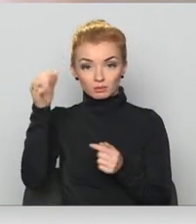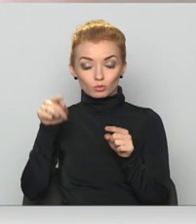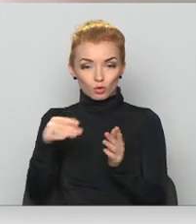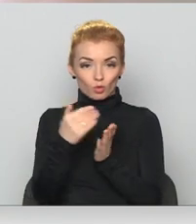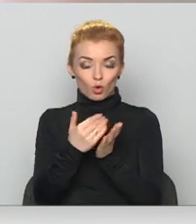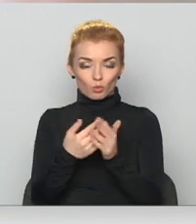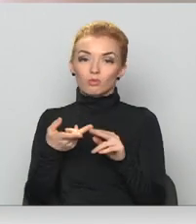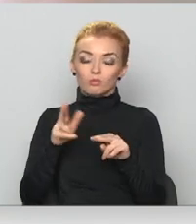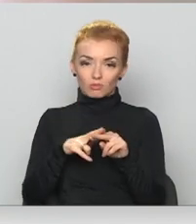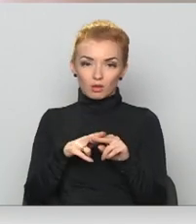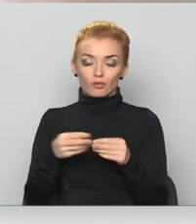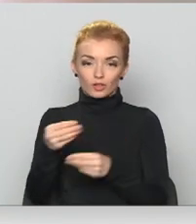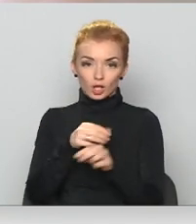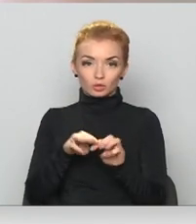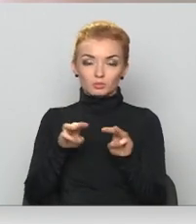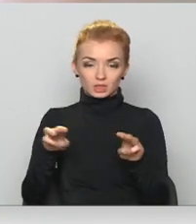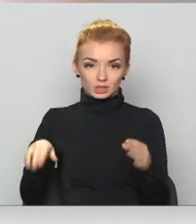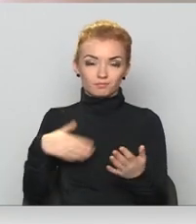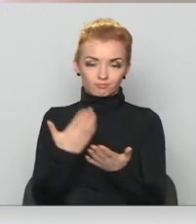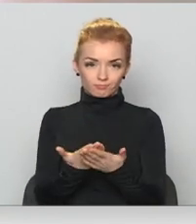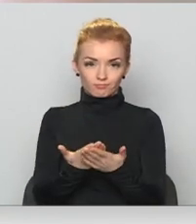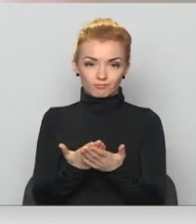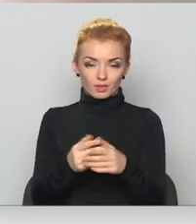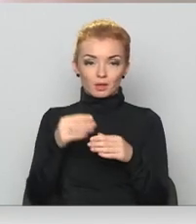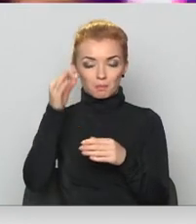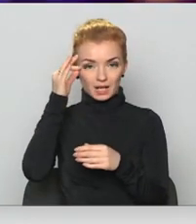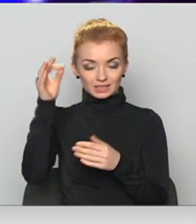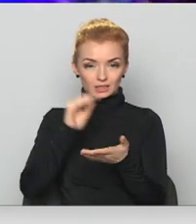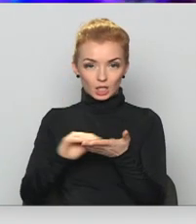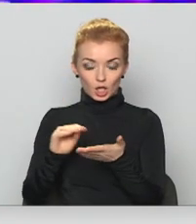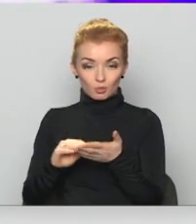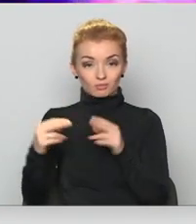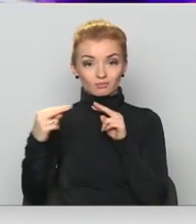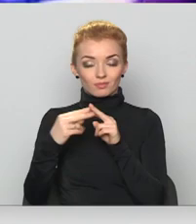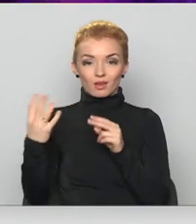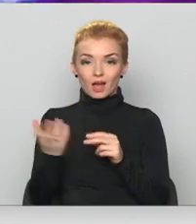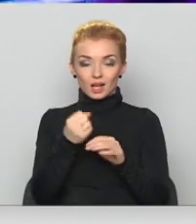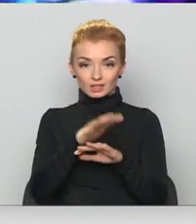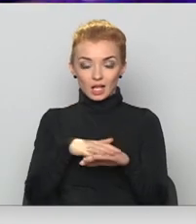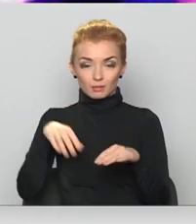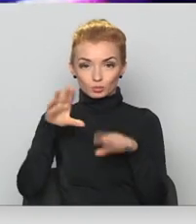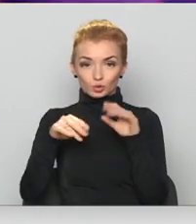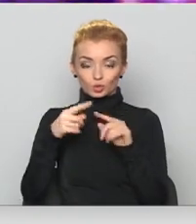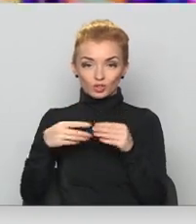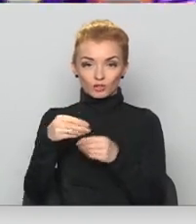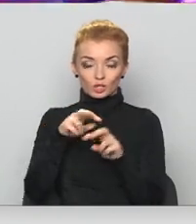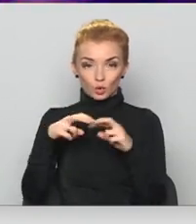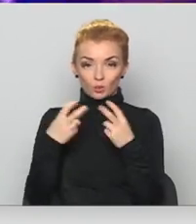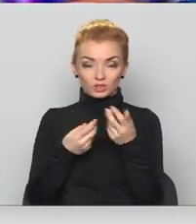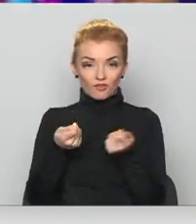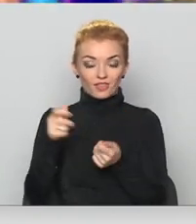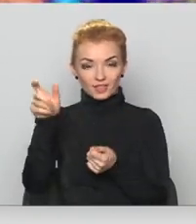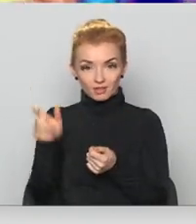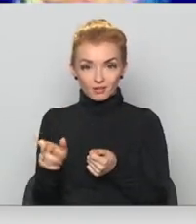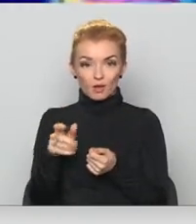normu, tad arī, es domāju, ka Finanšu ministrī piedāvās precizējumu. Sazināties ar saimas budžetu un Finanšu komisijas vadītāju,